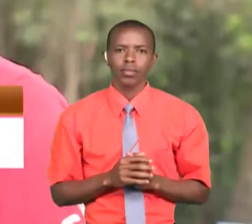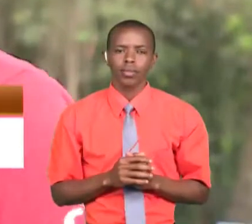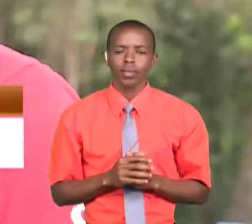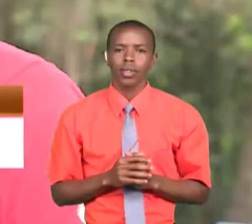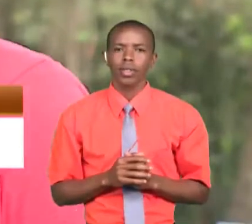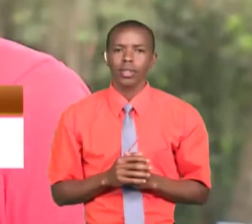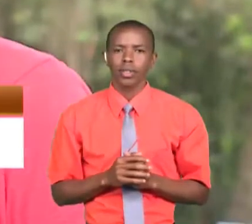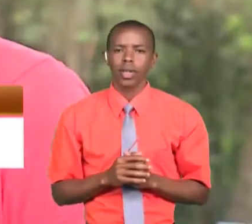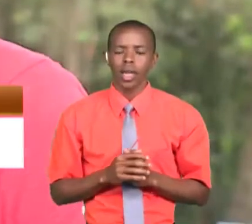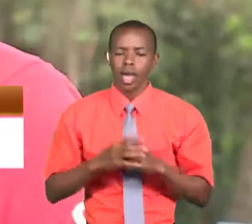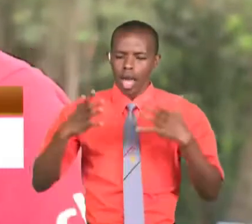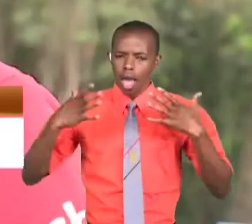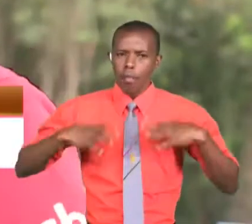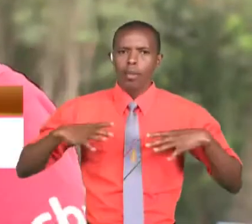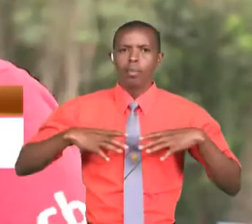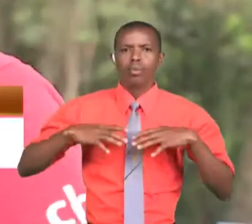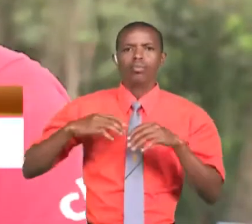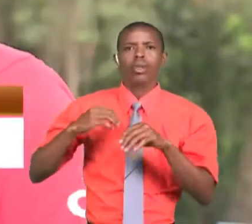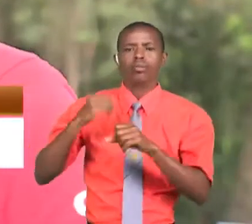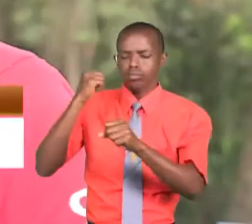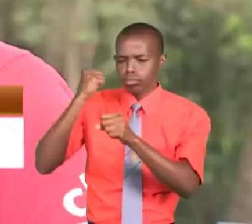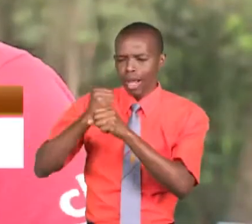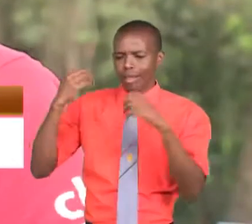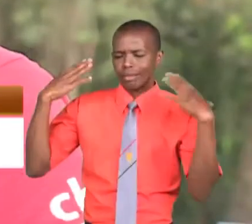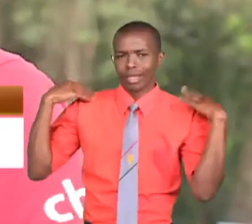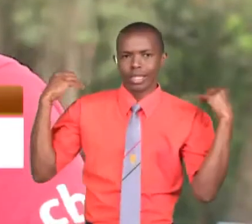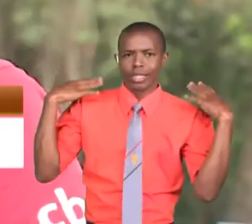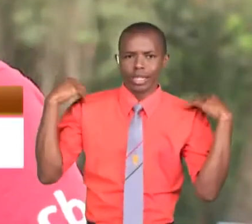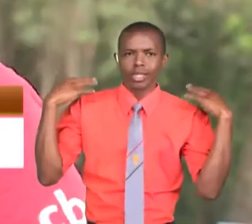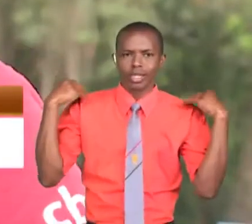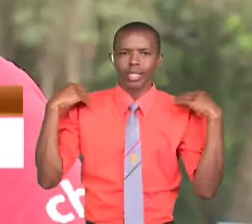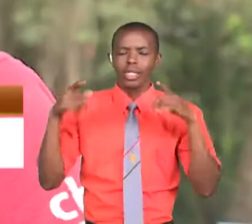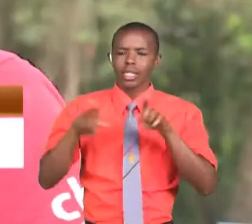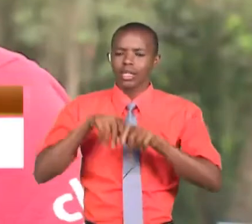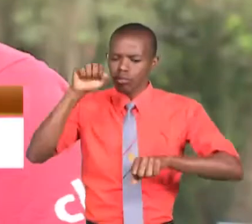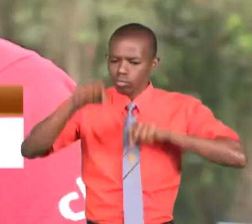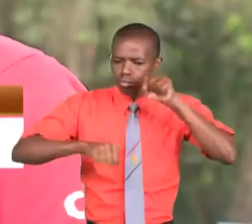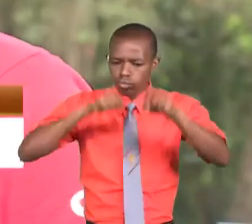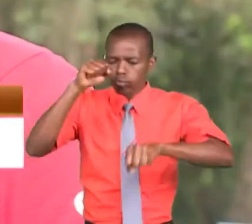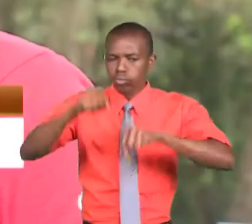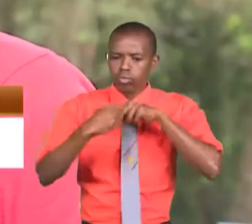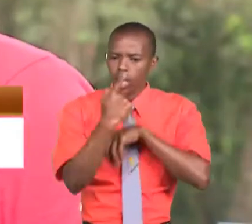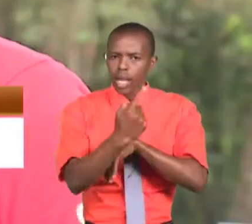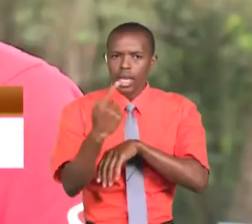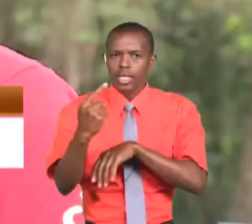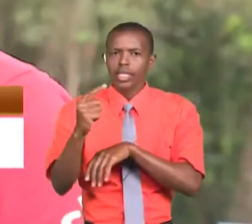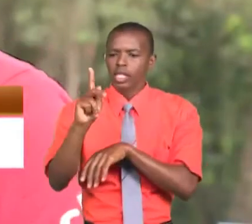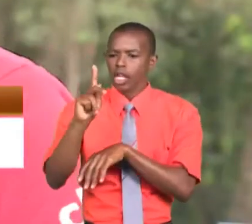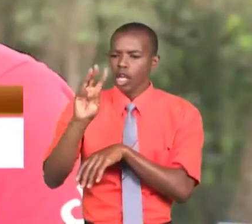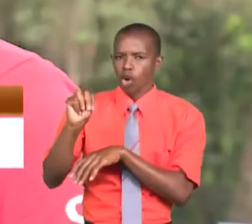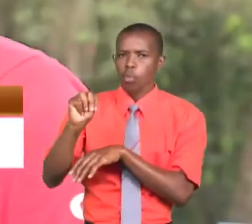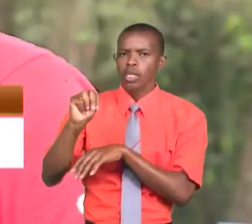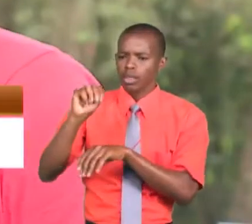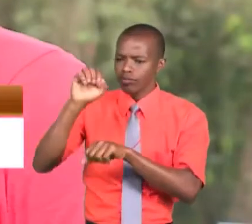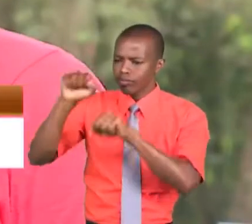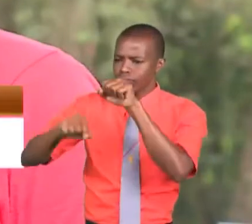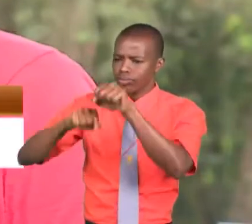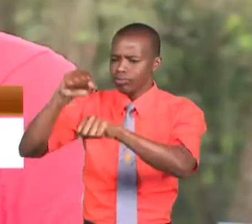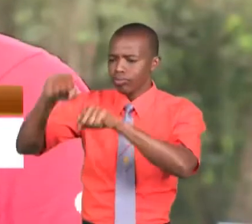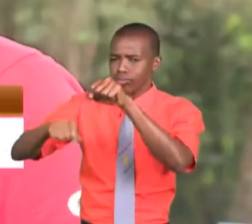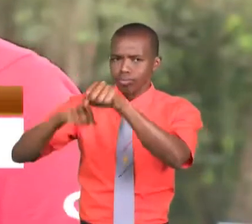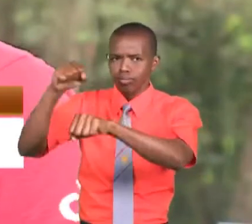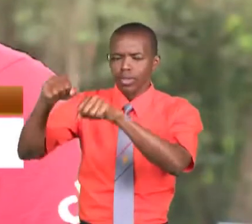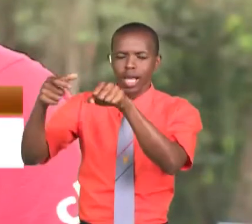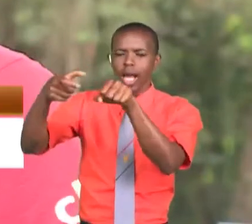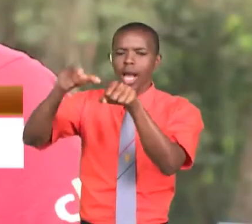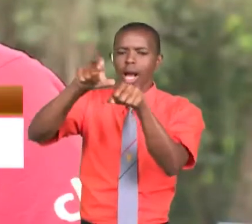October, people have been doing morning runs, they have been doing exercises and cycling. And each of the kilometers that they cover has been added